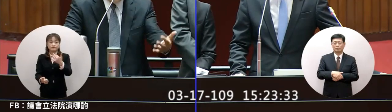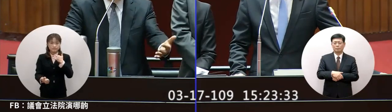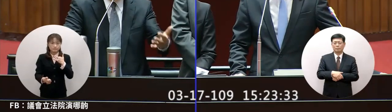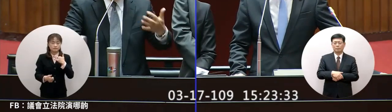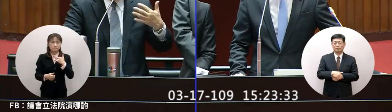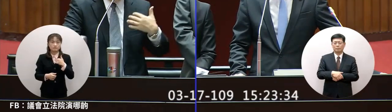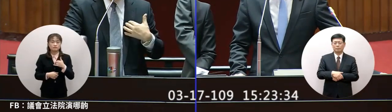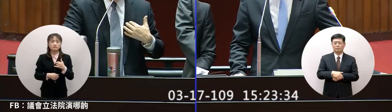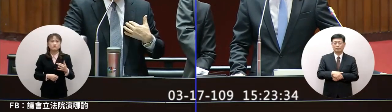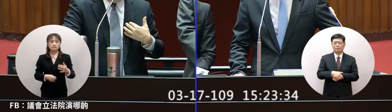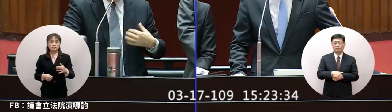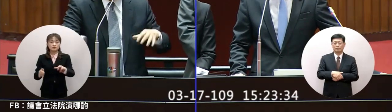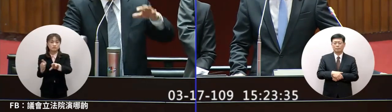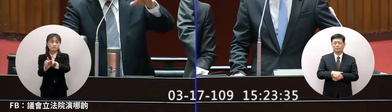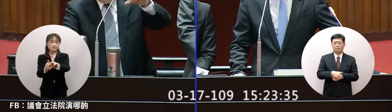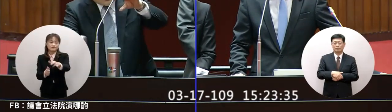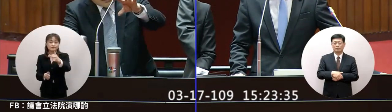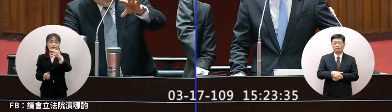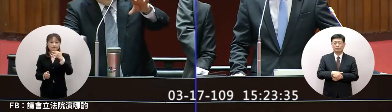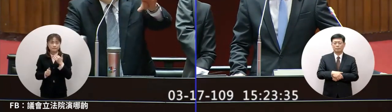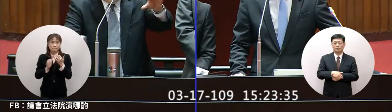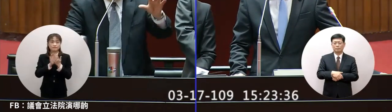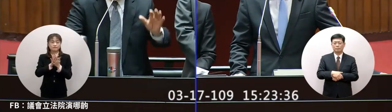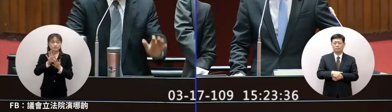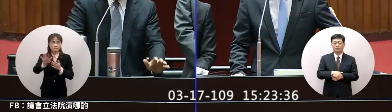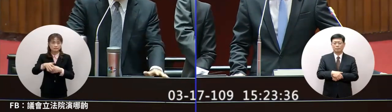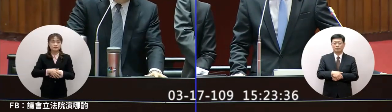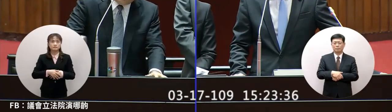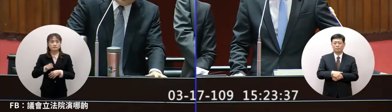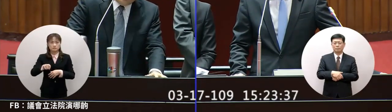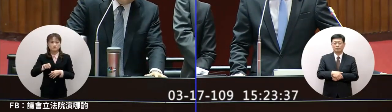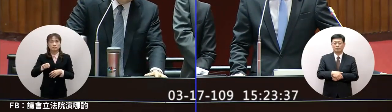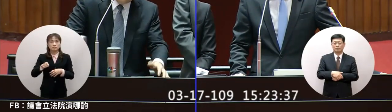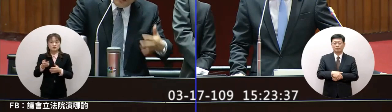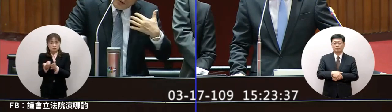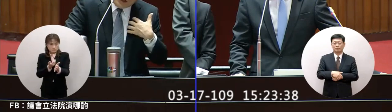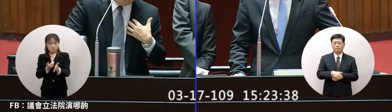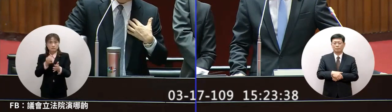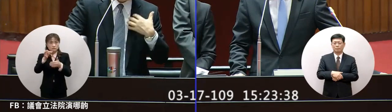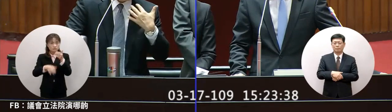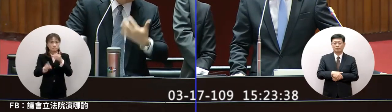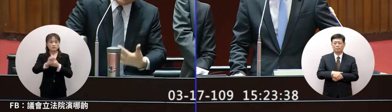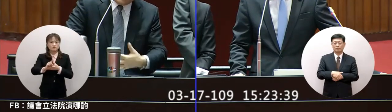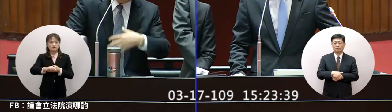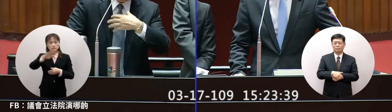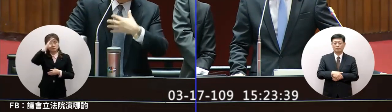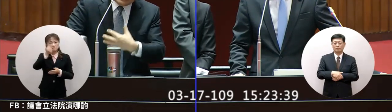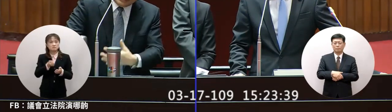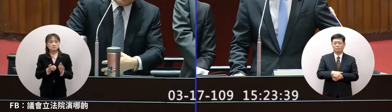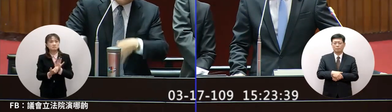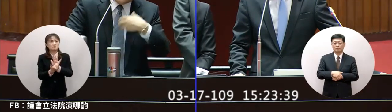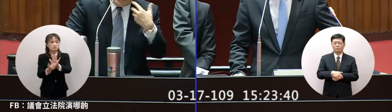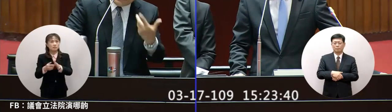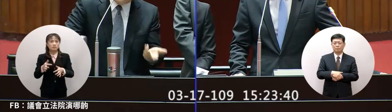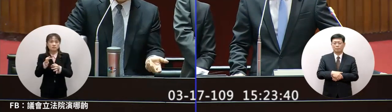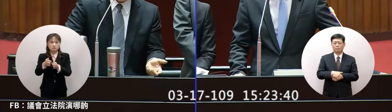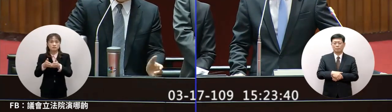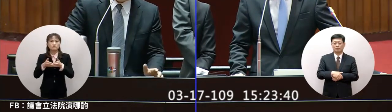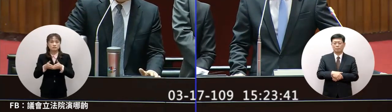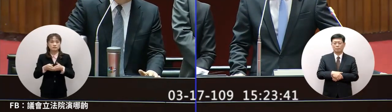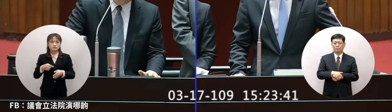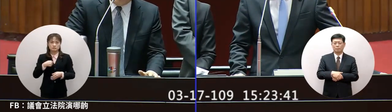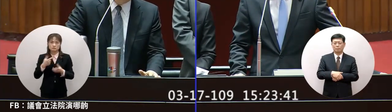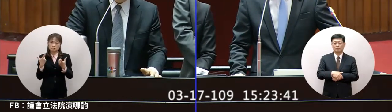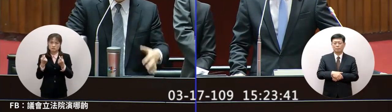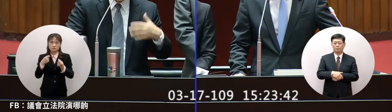希望結尾的國人同胞都是有一定的防疫要求因為我也必須顧得到在台灣的兩千